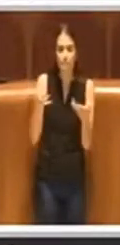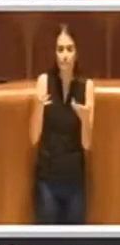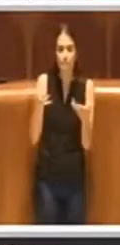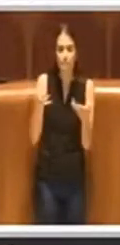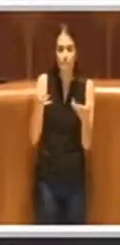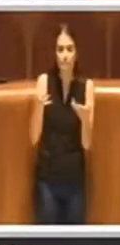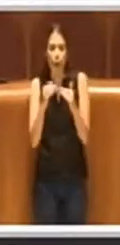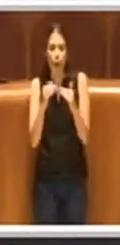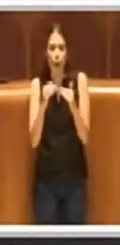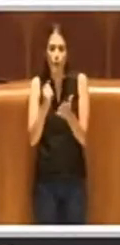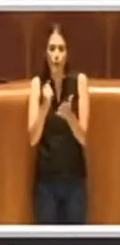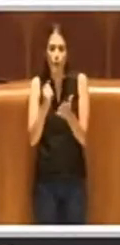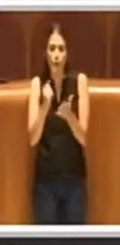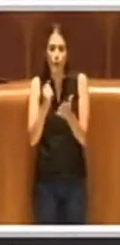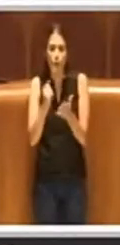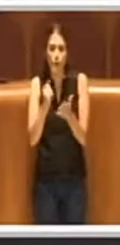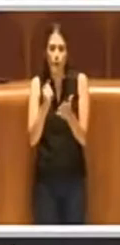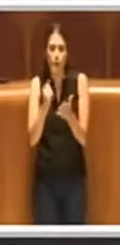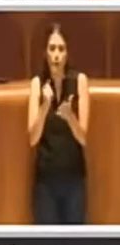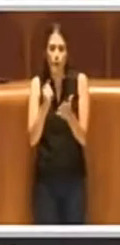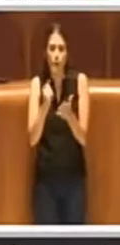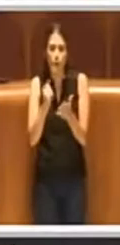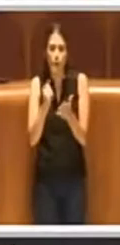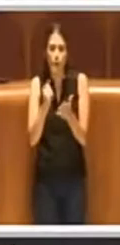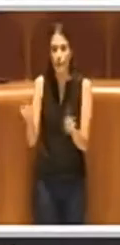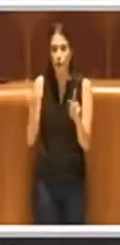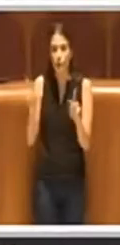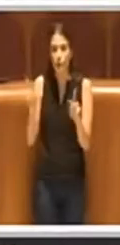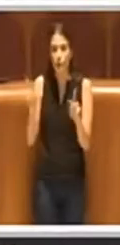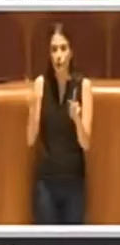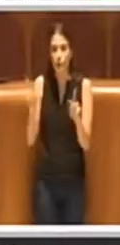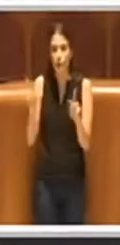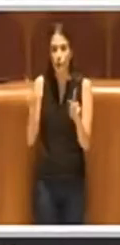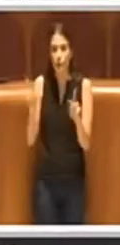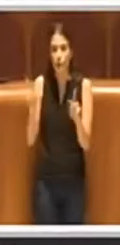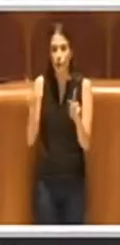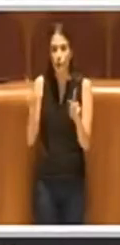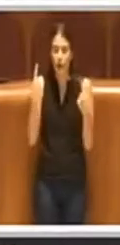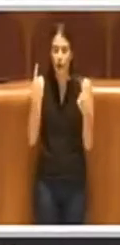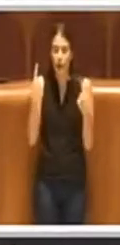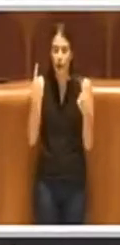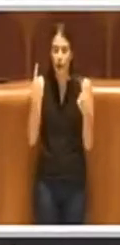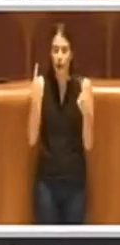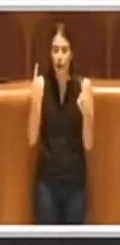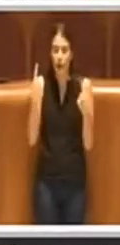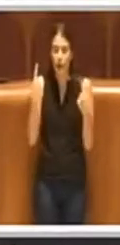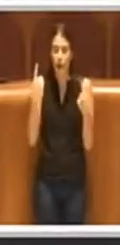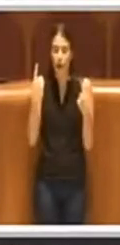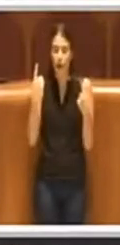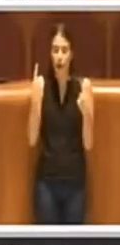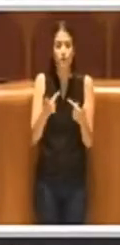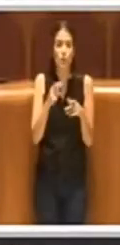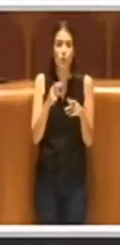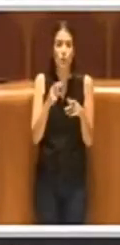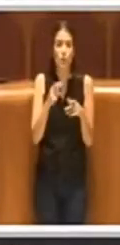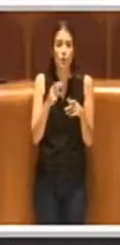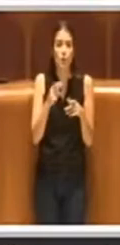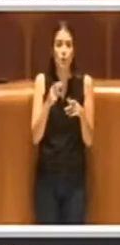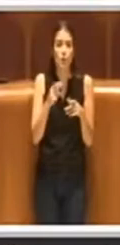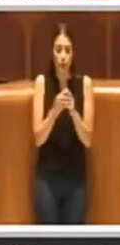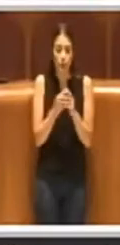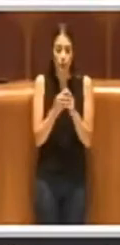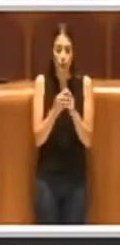ugualmente importanti per la diversificazione dell'offerta e per il servizio che offrono i cittadini Quindi noi veramente